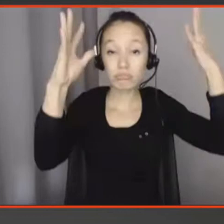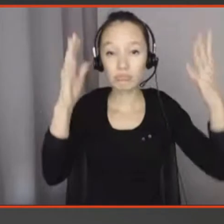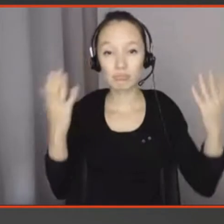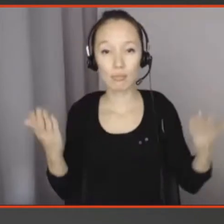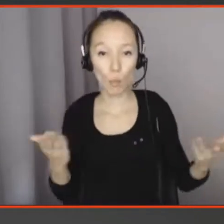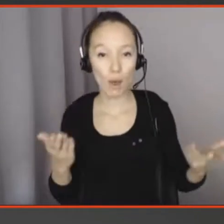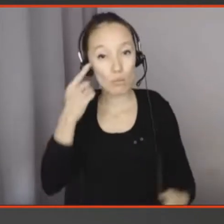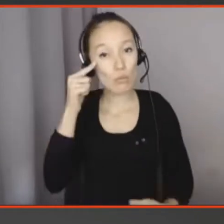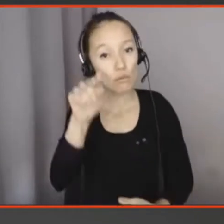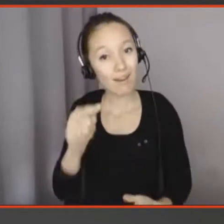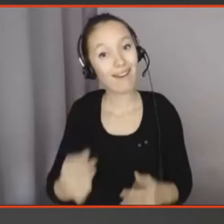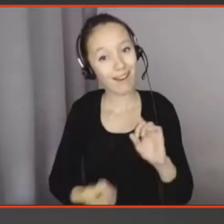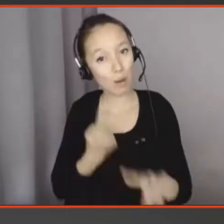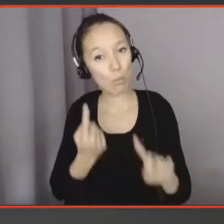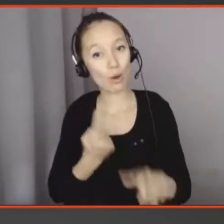auquel vous êtes attaché.